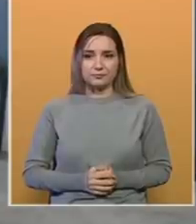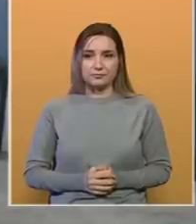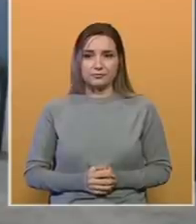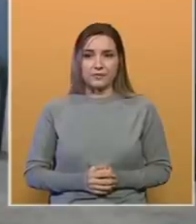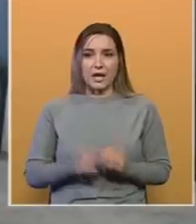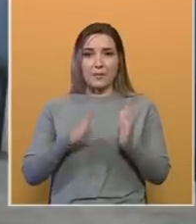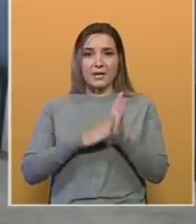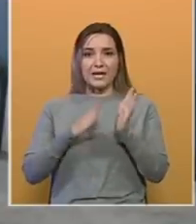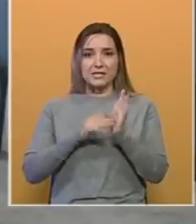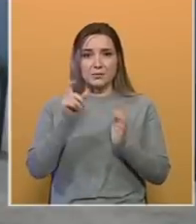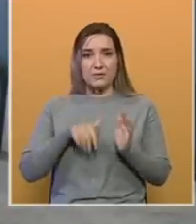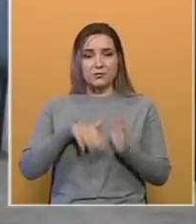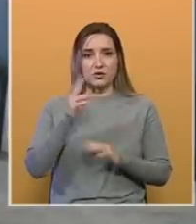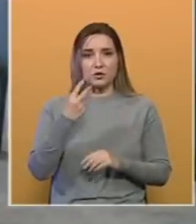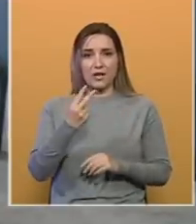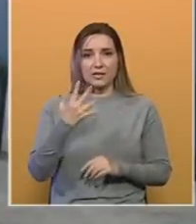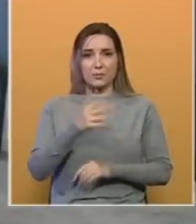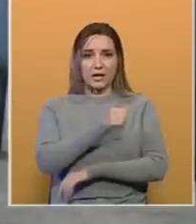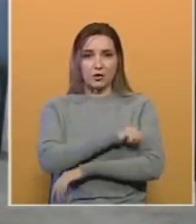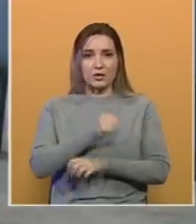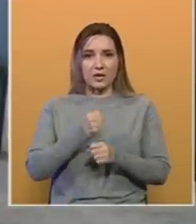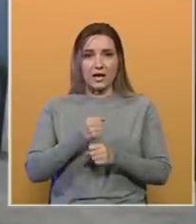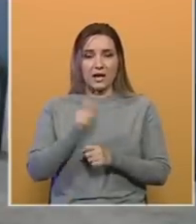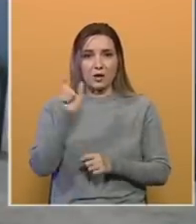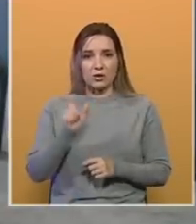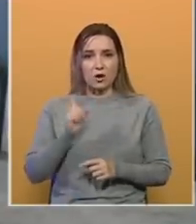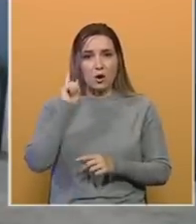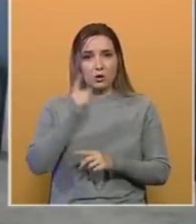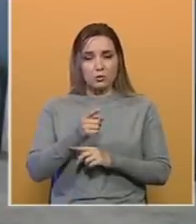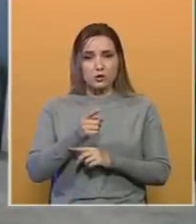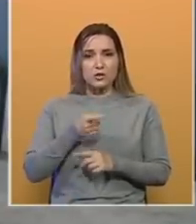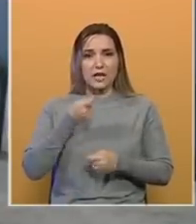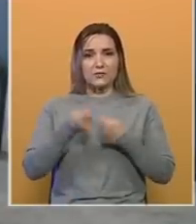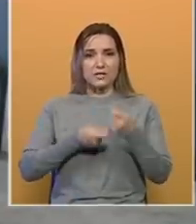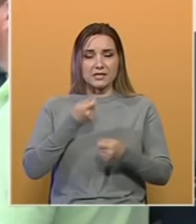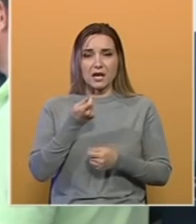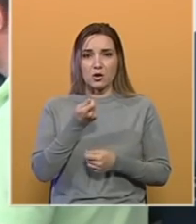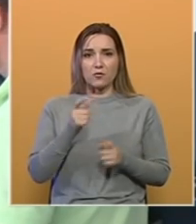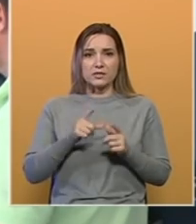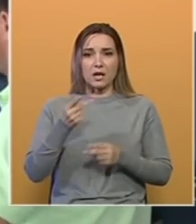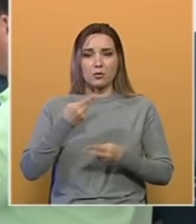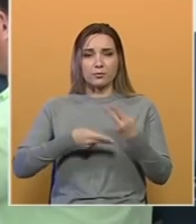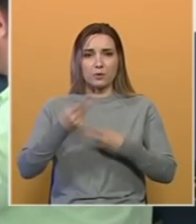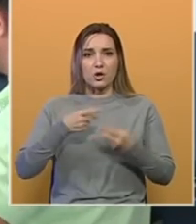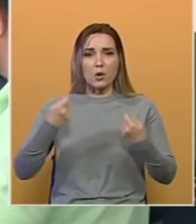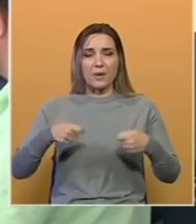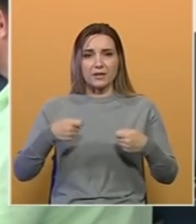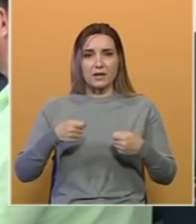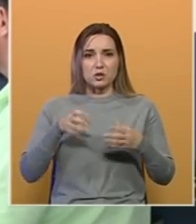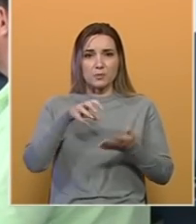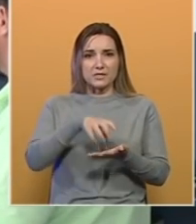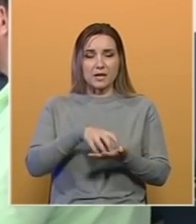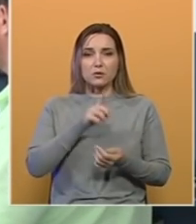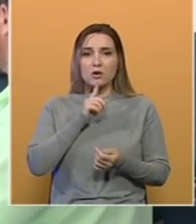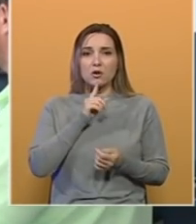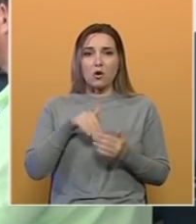Mirne Smemić, nakon više od 25 godina rada u Italiji, odlučio se za investiranje novca u proizvodni pogon u metalskom sektoru, koji